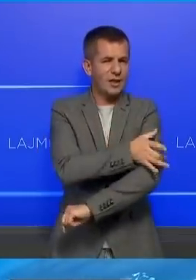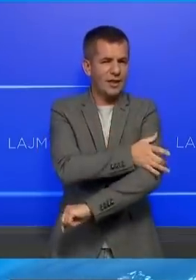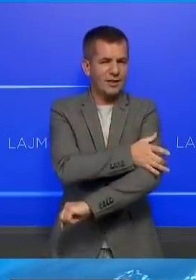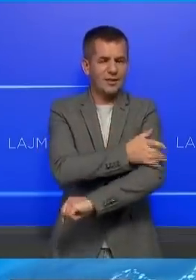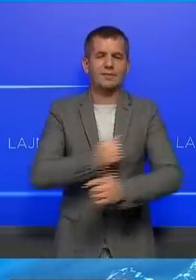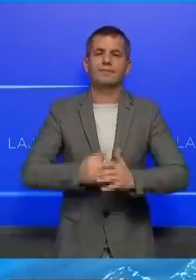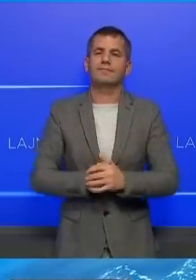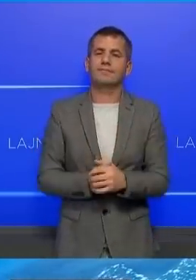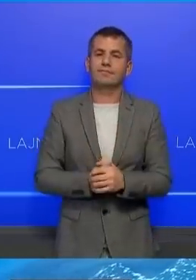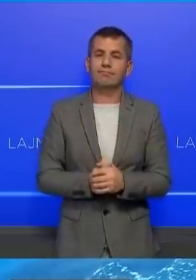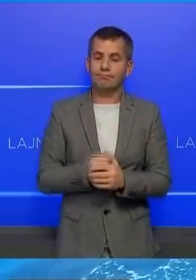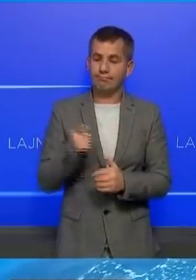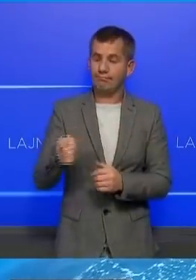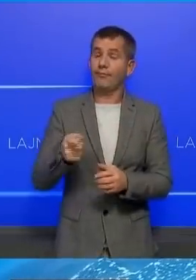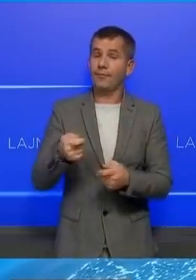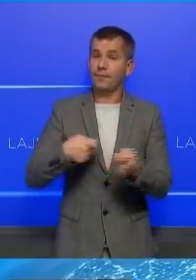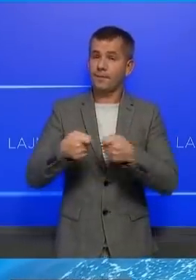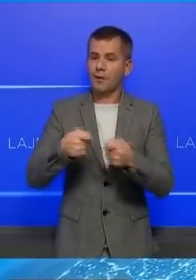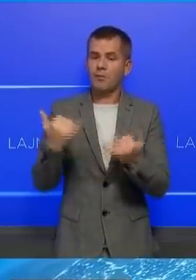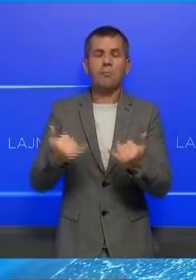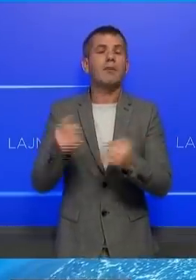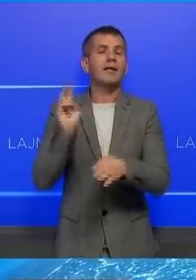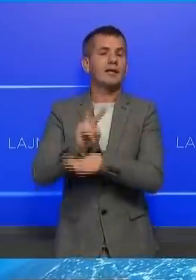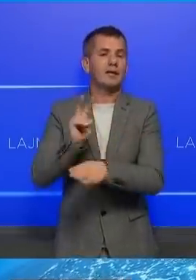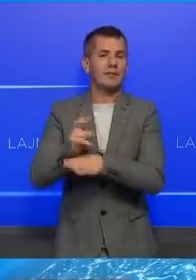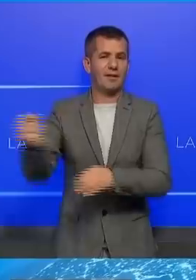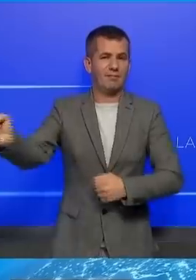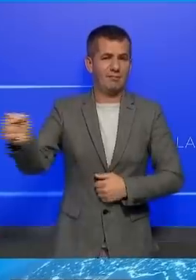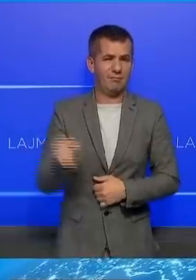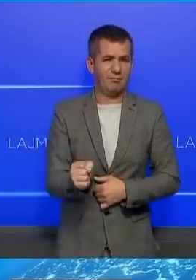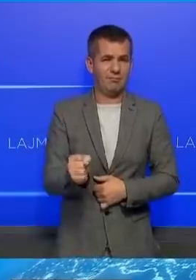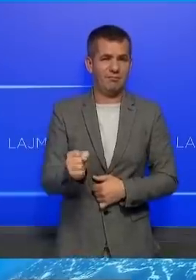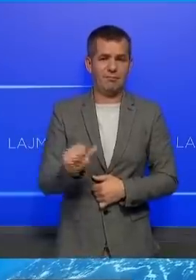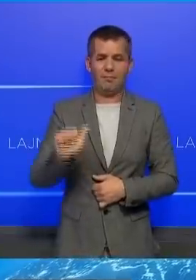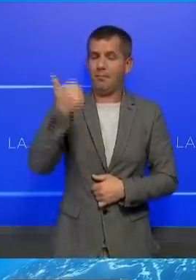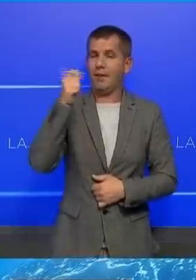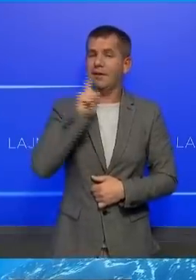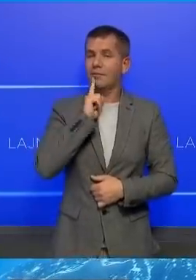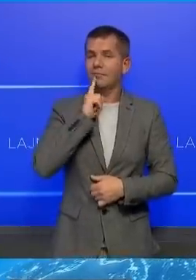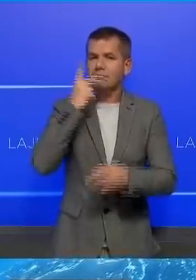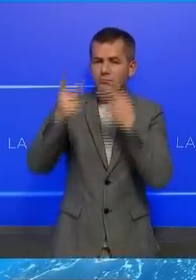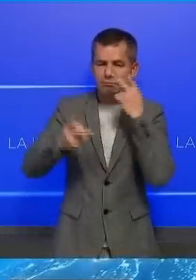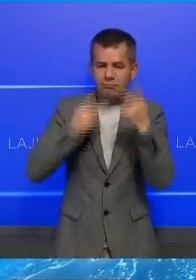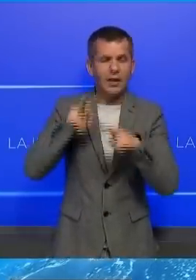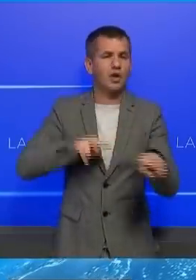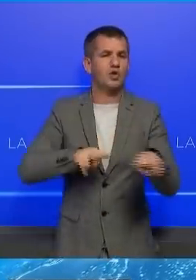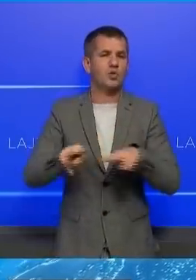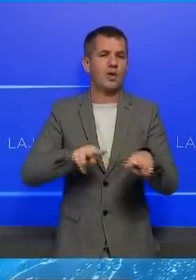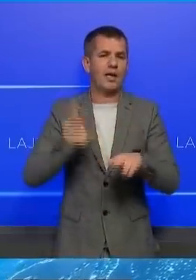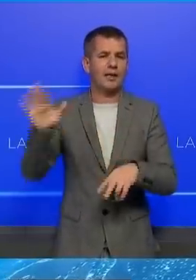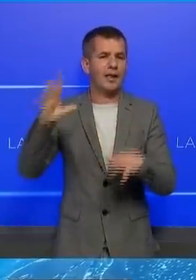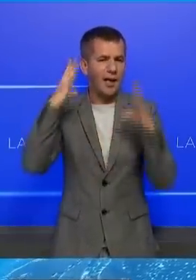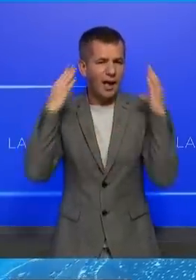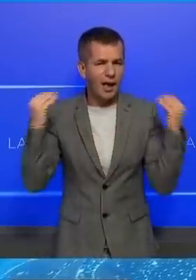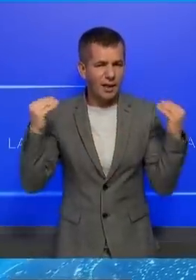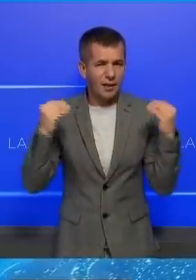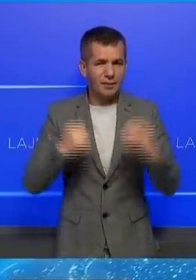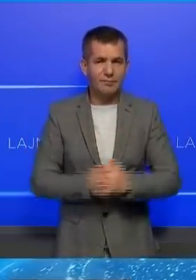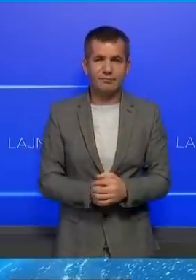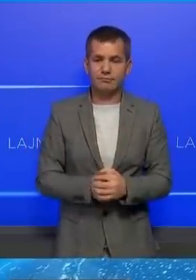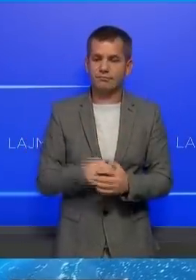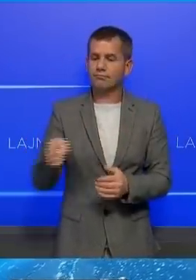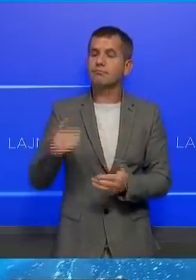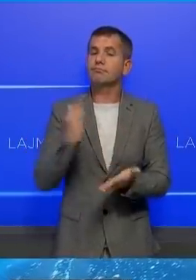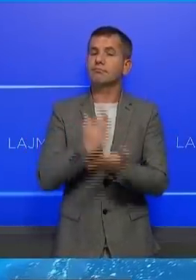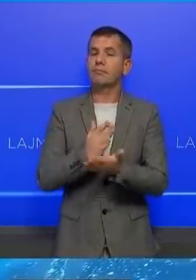Haradinaj. Edhe të martën është dëgjuar dëshmia dëshmitara së parë që është hetuese e prokurorisë. Pikrisht për këtë rast është